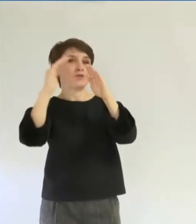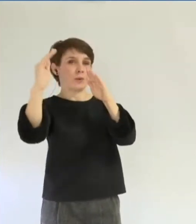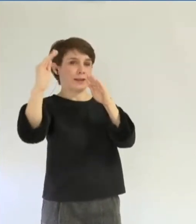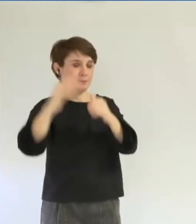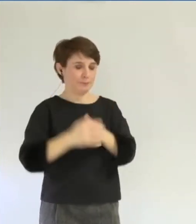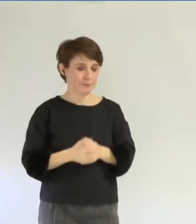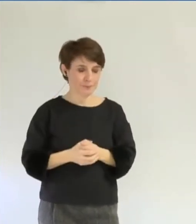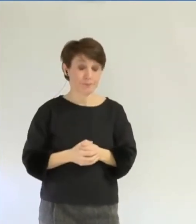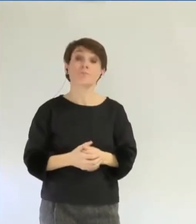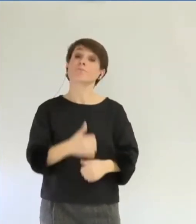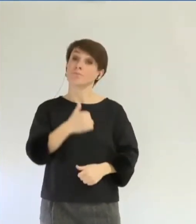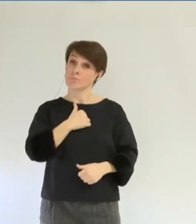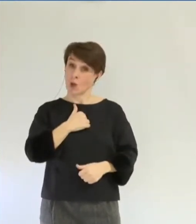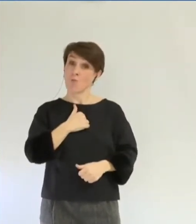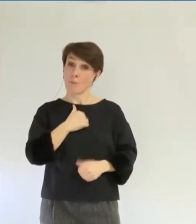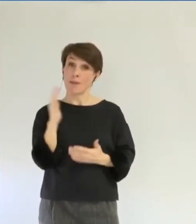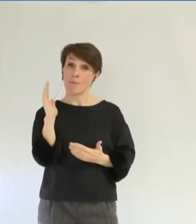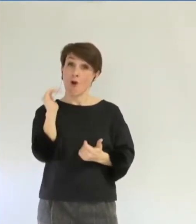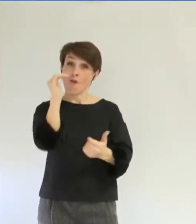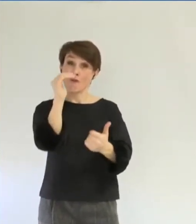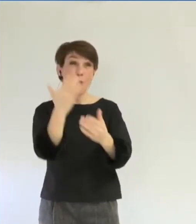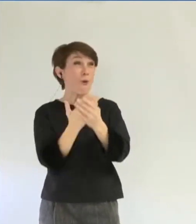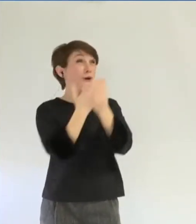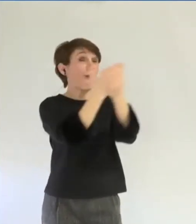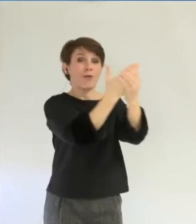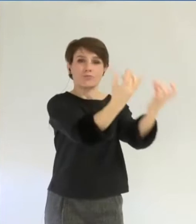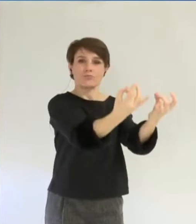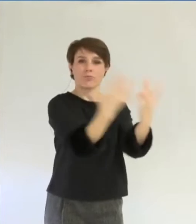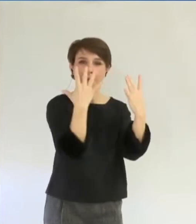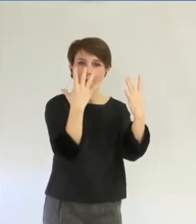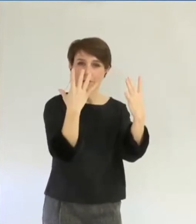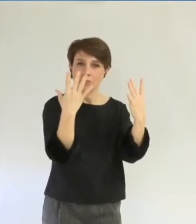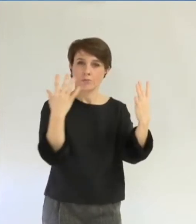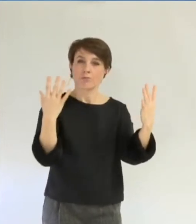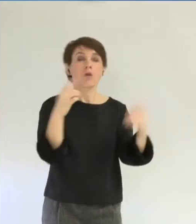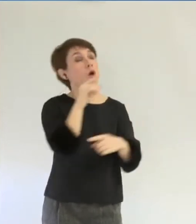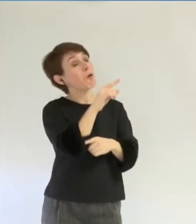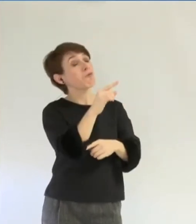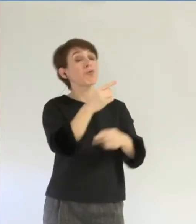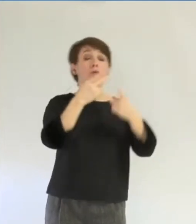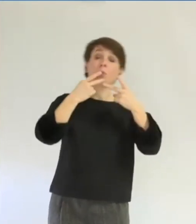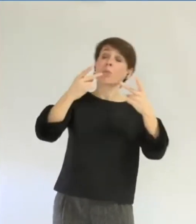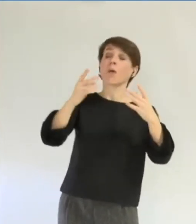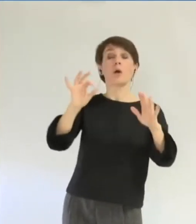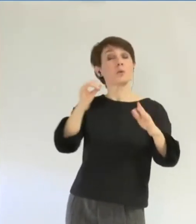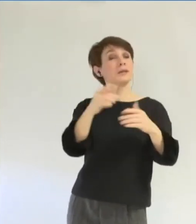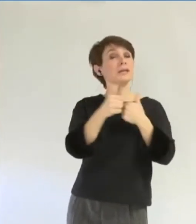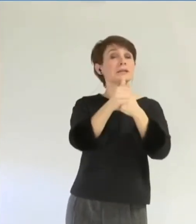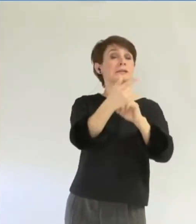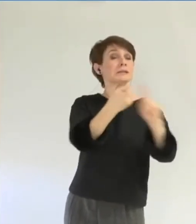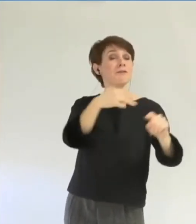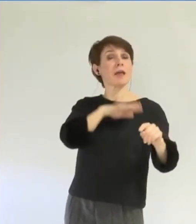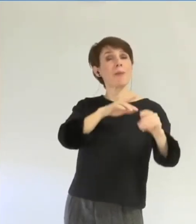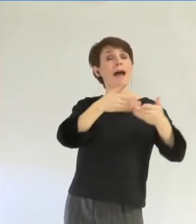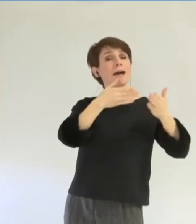Moi-même, j'ai déposé un vœu que vous avez récusé en citant un arrêt du Conseil d'État du 30 décembre qui interdit